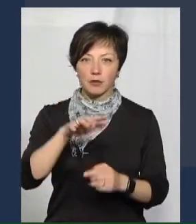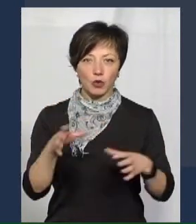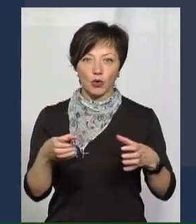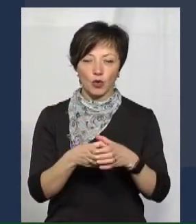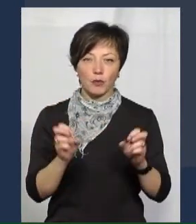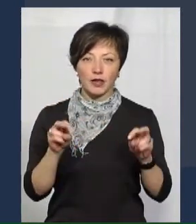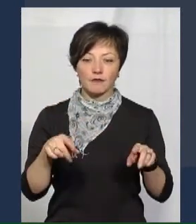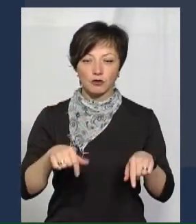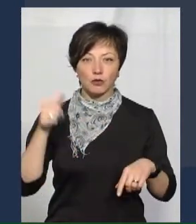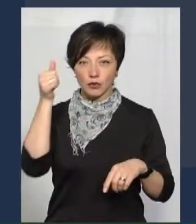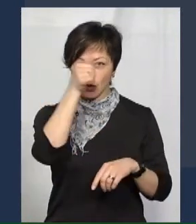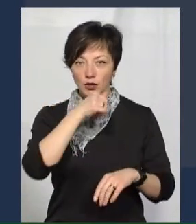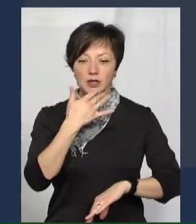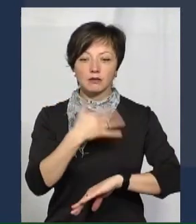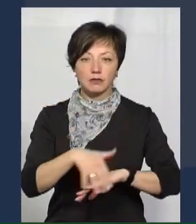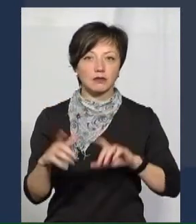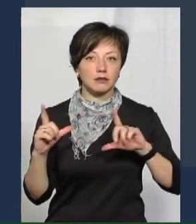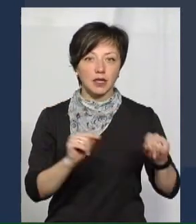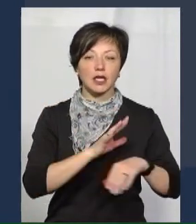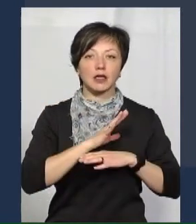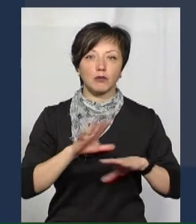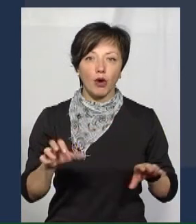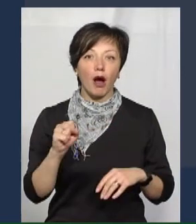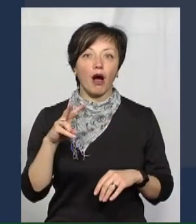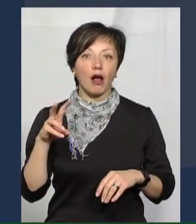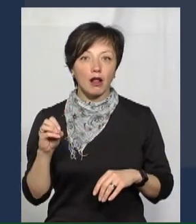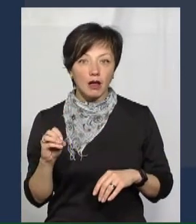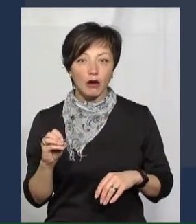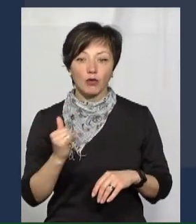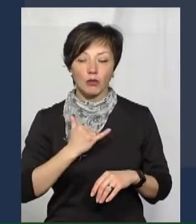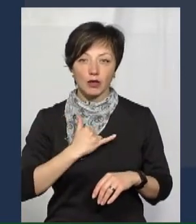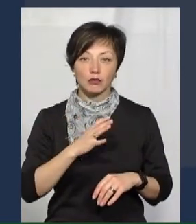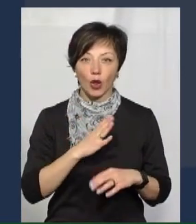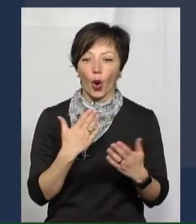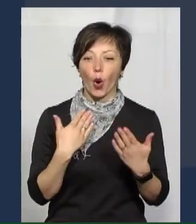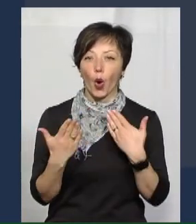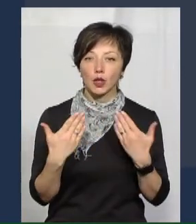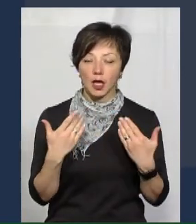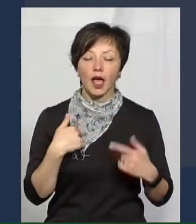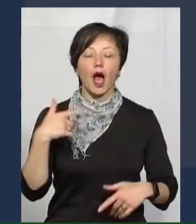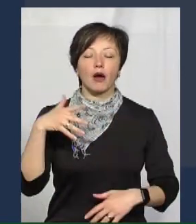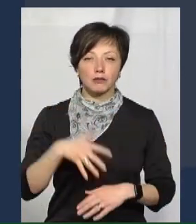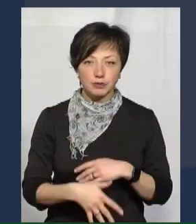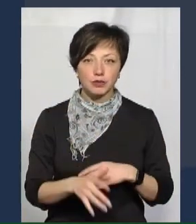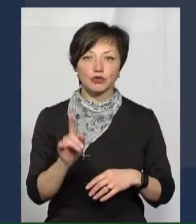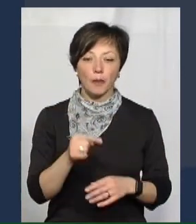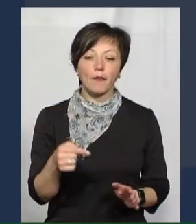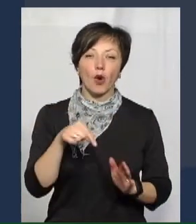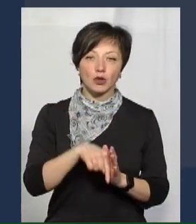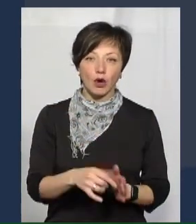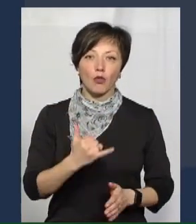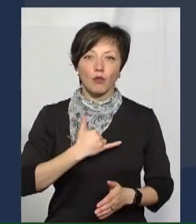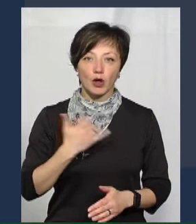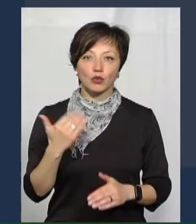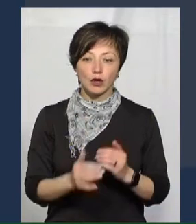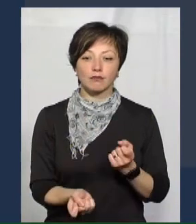в цьому році я за межі України не виїжджав. Але власне в мене були контакти. Я розумів, що певні ознаки в мене